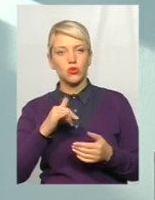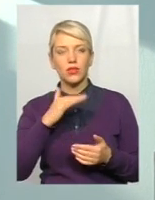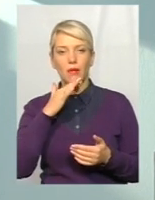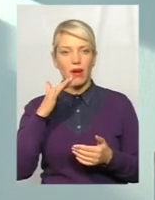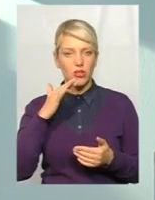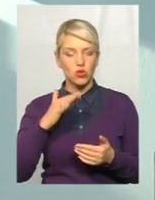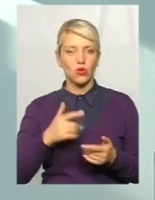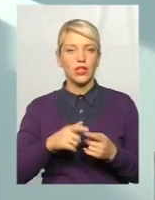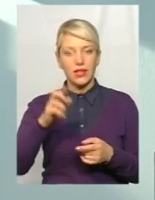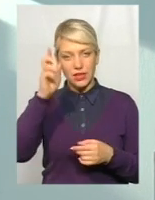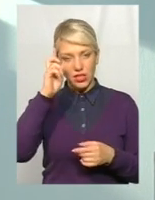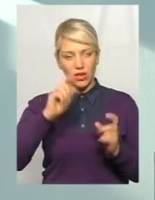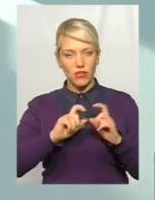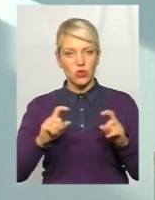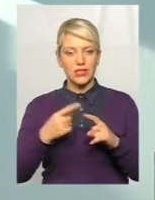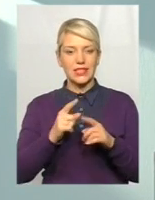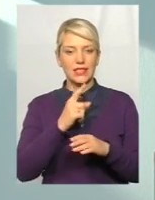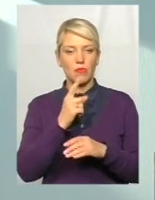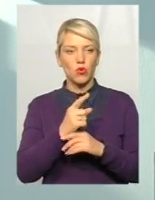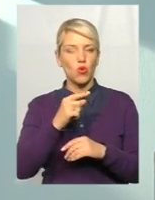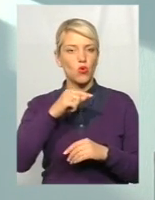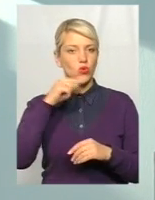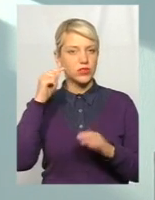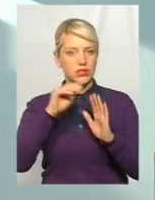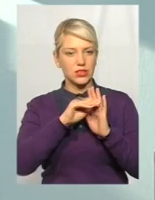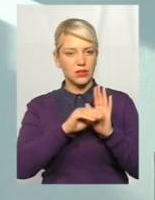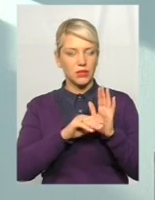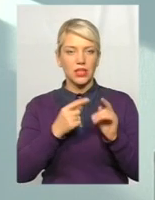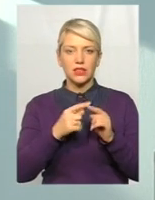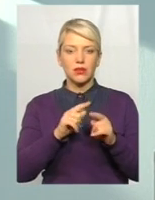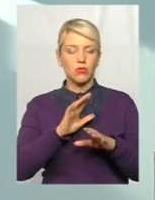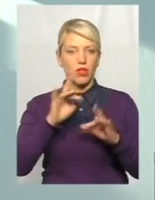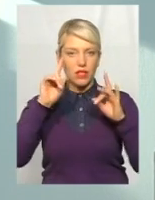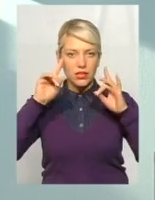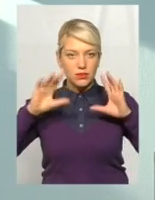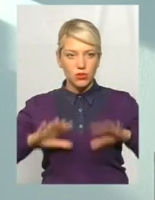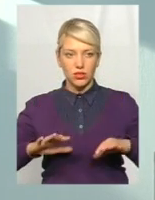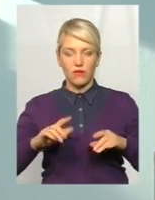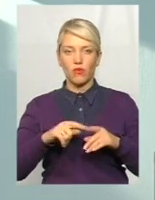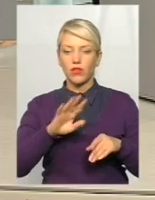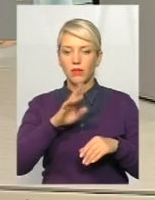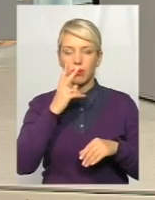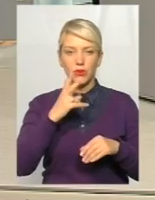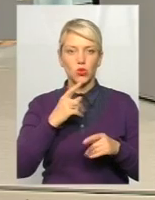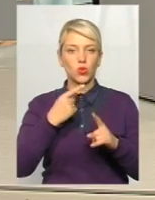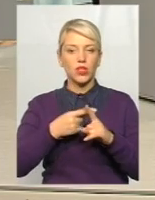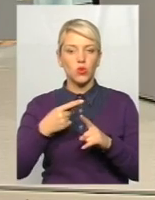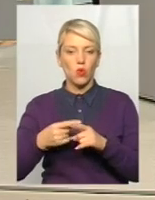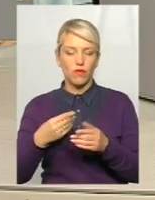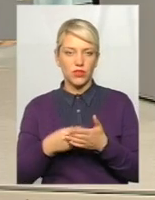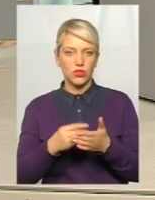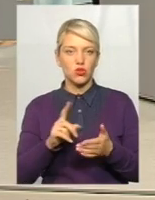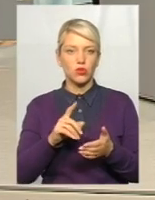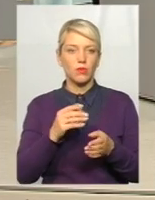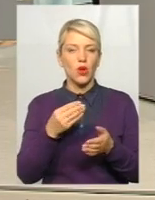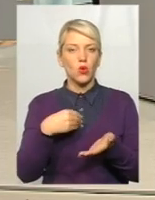установ ця заборона російського програми з обслуговищення була трошки несподівана. Вони просто не передбачали якесь додаткове фінансування на те, щоб купити нову